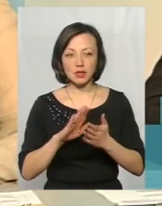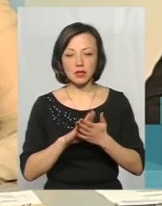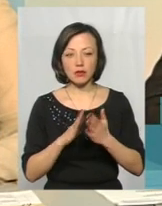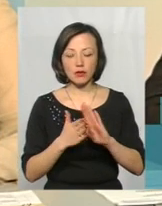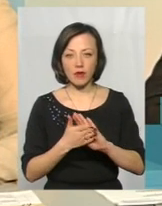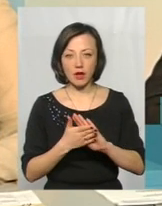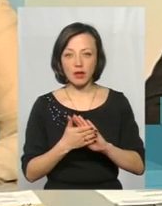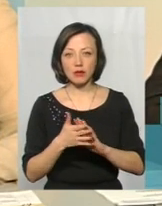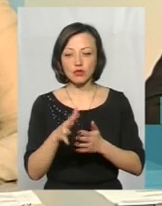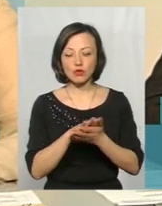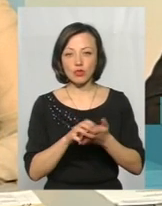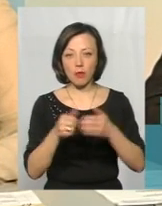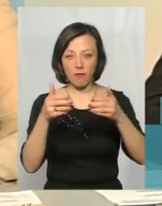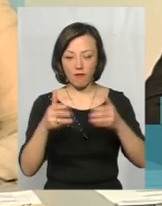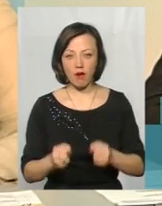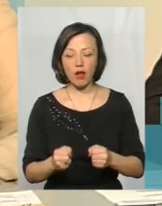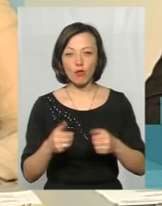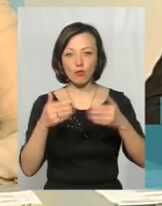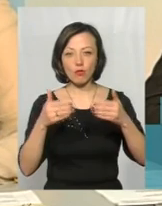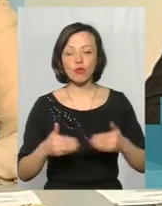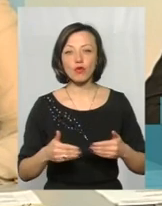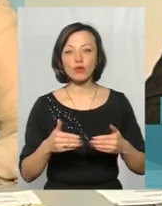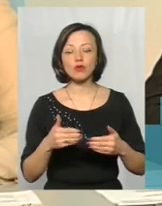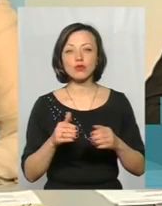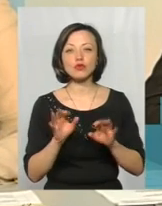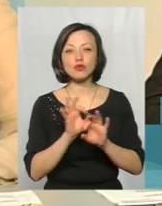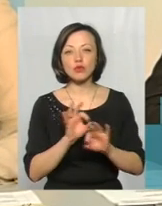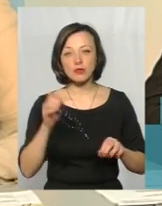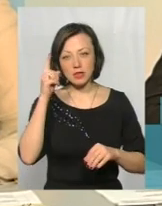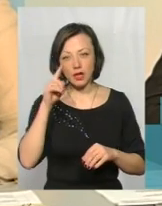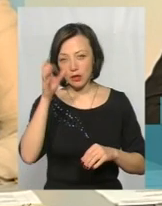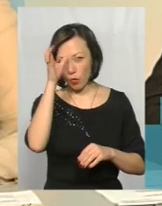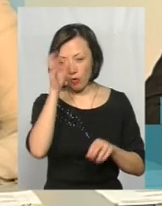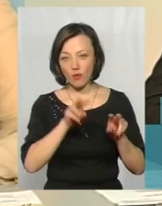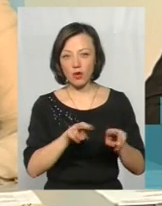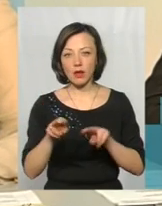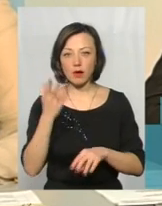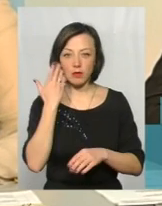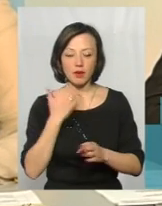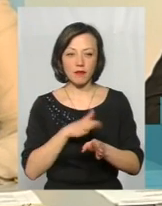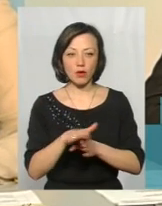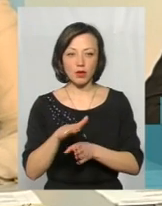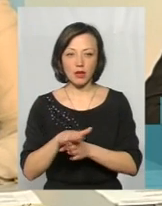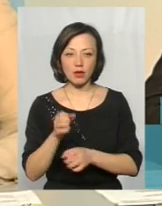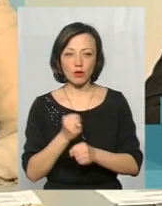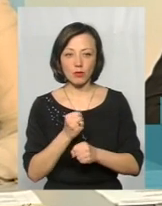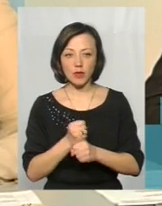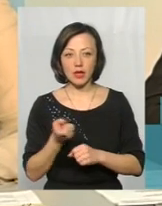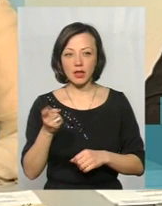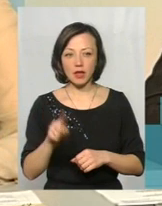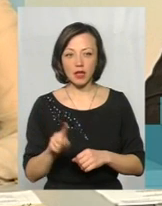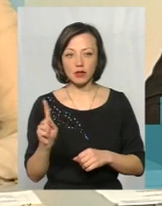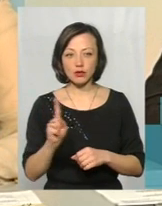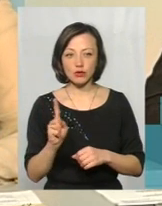охвалом муру, ми чудово знаємо, що там не було наукового нагляду при виконанні робіт. Те, що